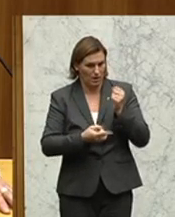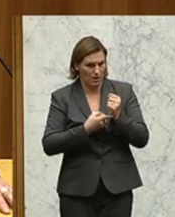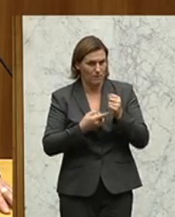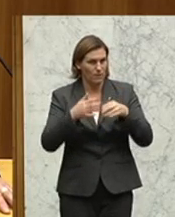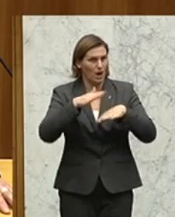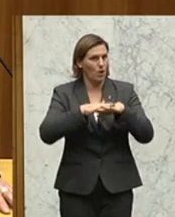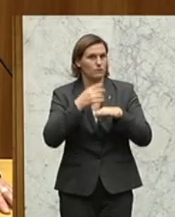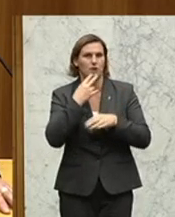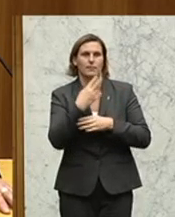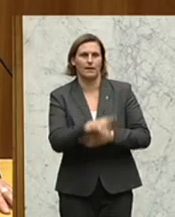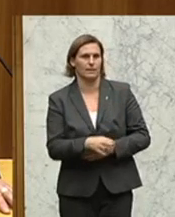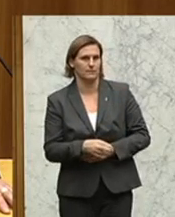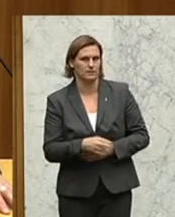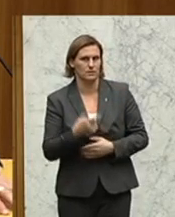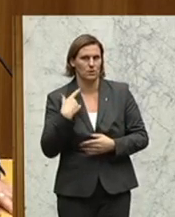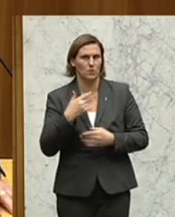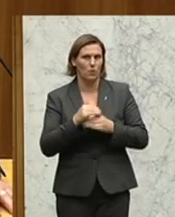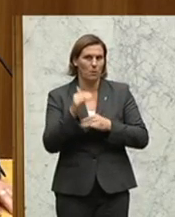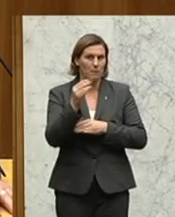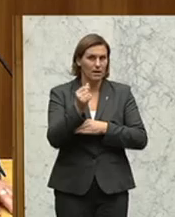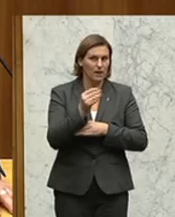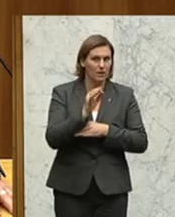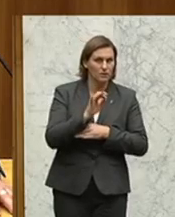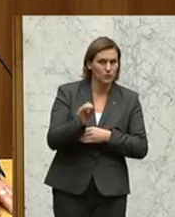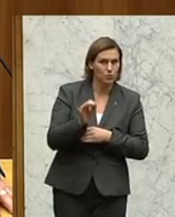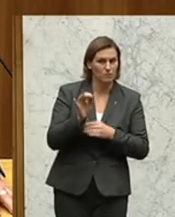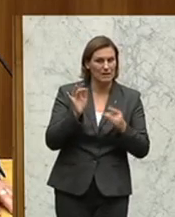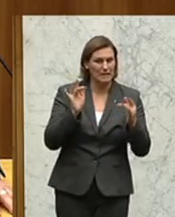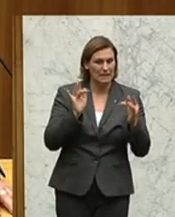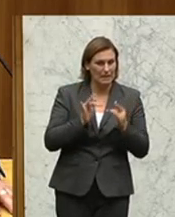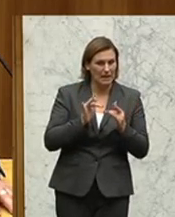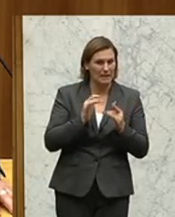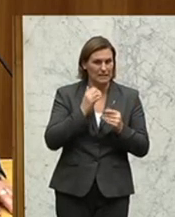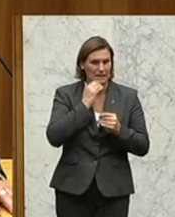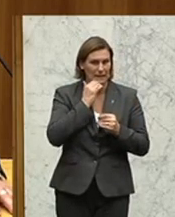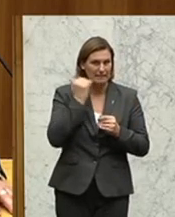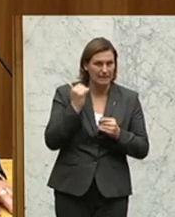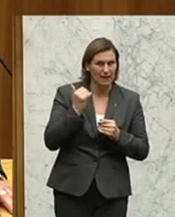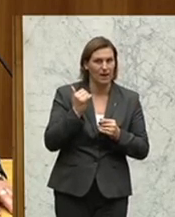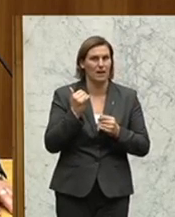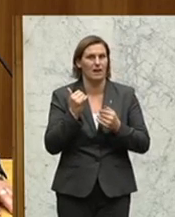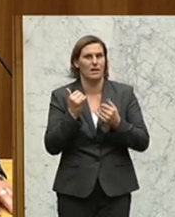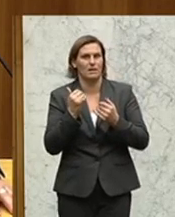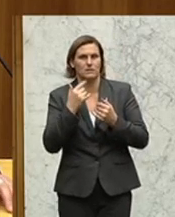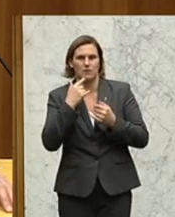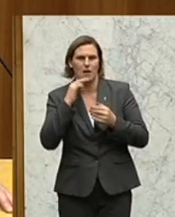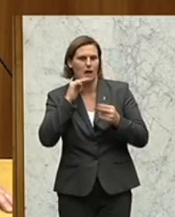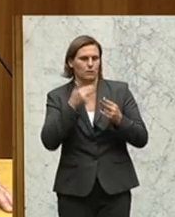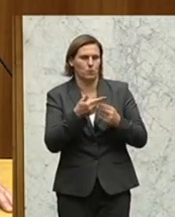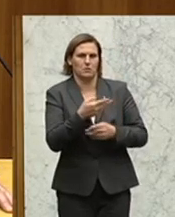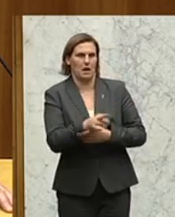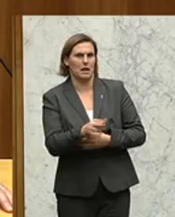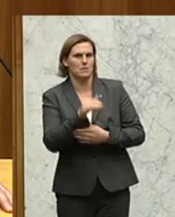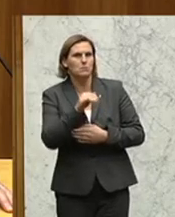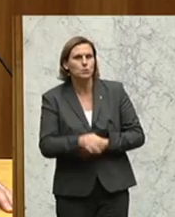vor Monaten gefragt, ob es mehr Geld für Deradikalisierungsprojekte in Haft gibt. Die Antwort war nein. Die Antwort war,